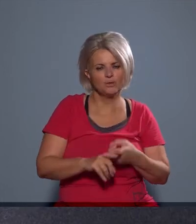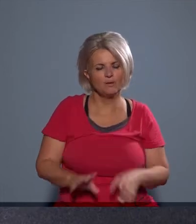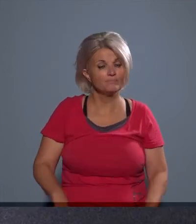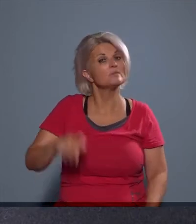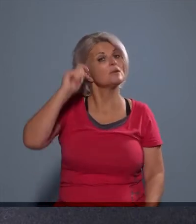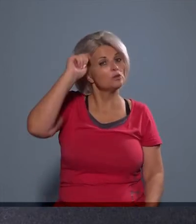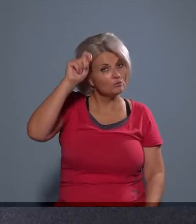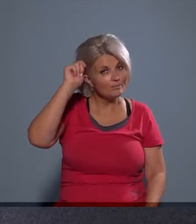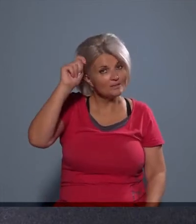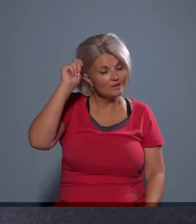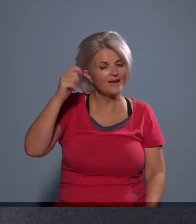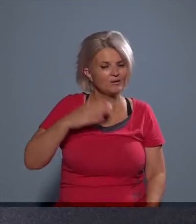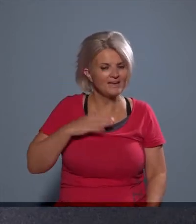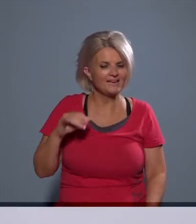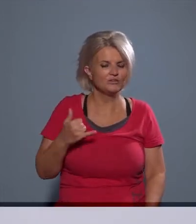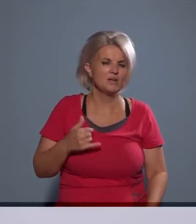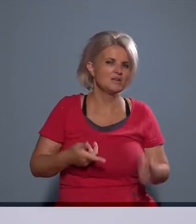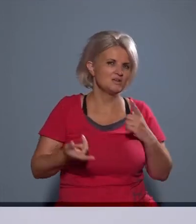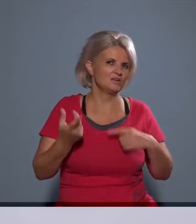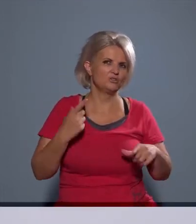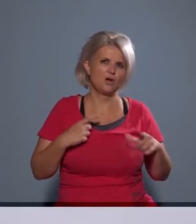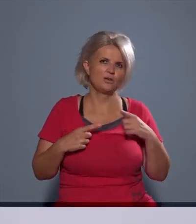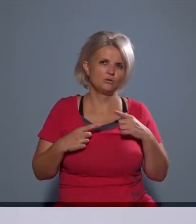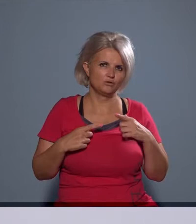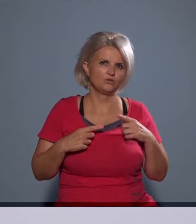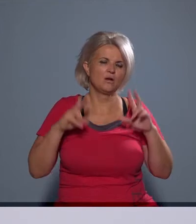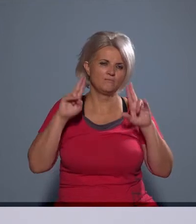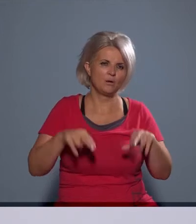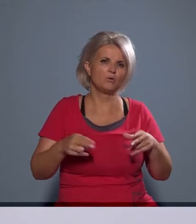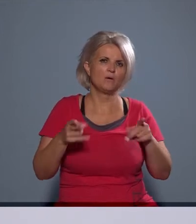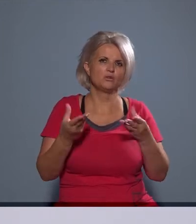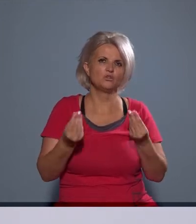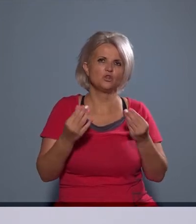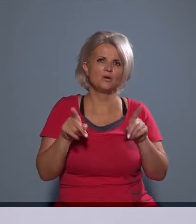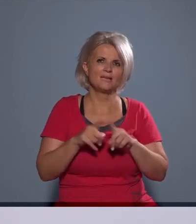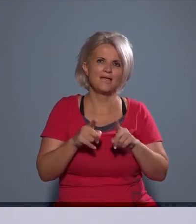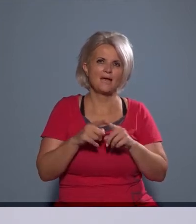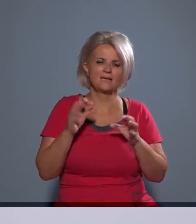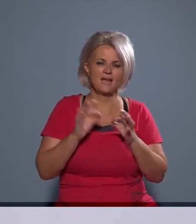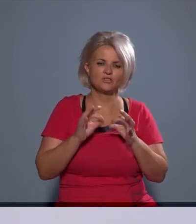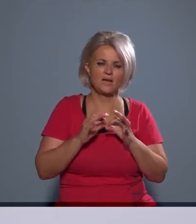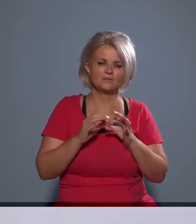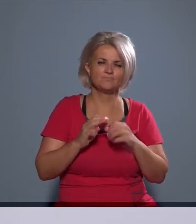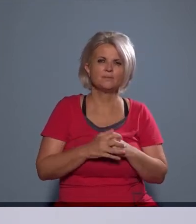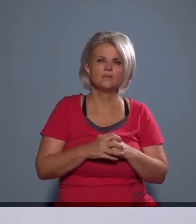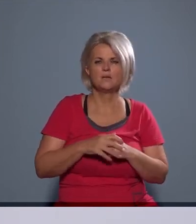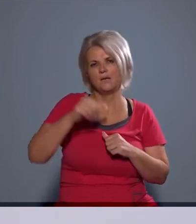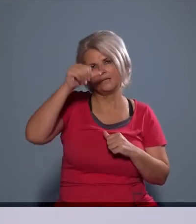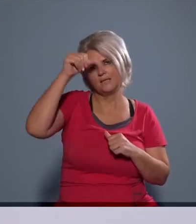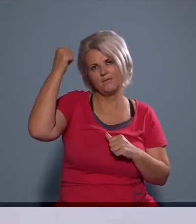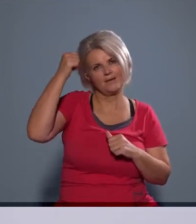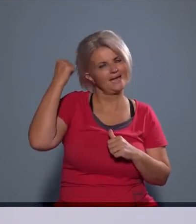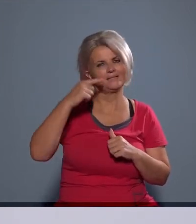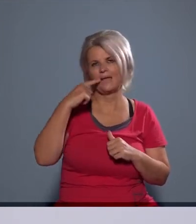Jó napot kívánok én is! Sajnos nem ritka az ilyen eset, de valóban, anélkül, hogy